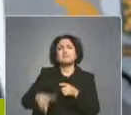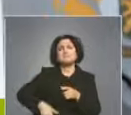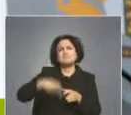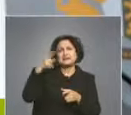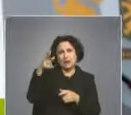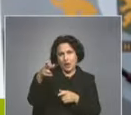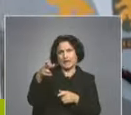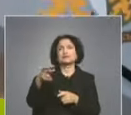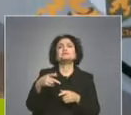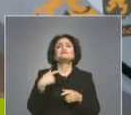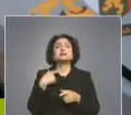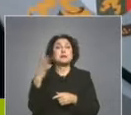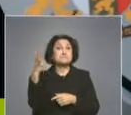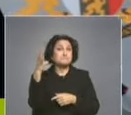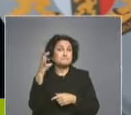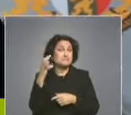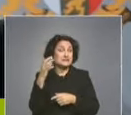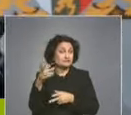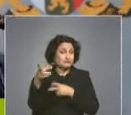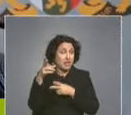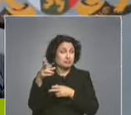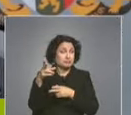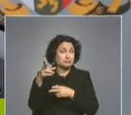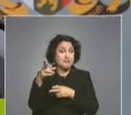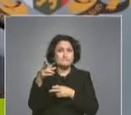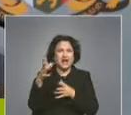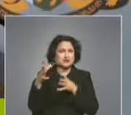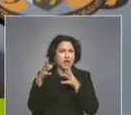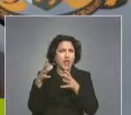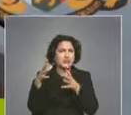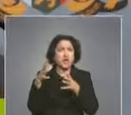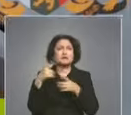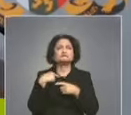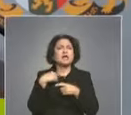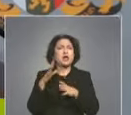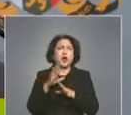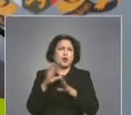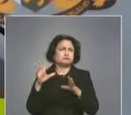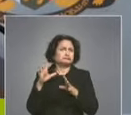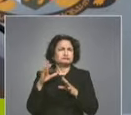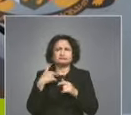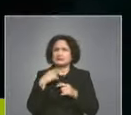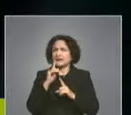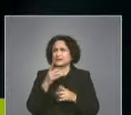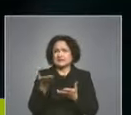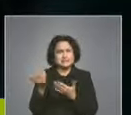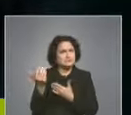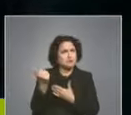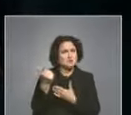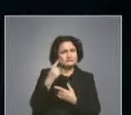Работи с 50 хиляди болта напрежение. Абсолютно безопасно за лицето, към което се използва.